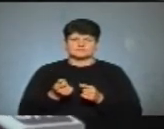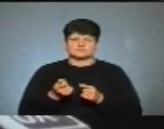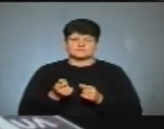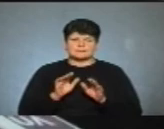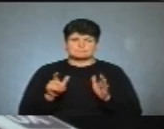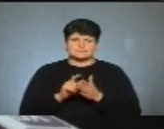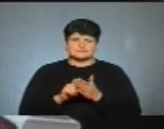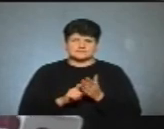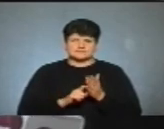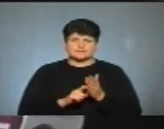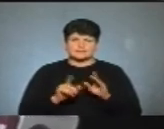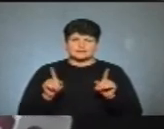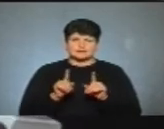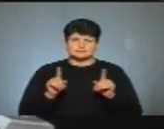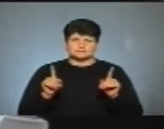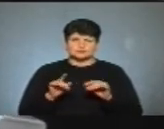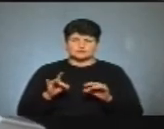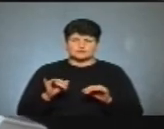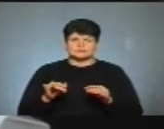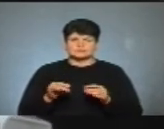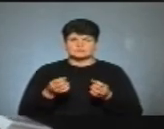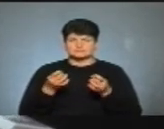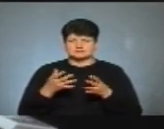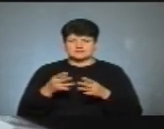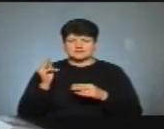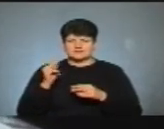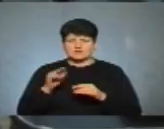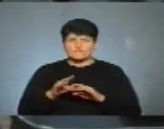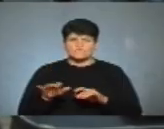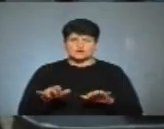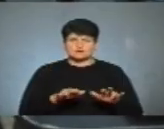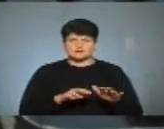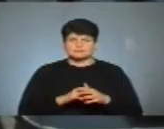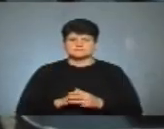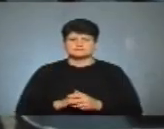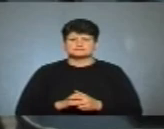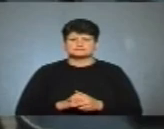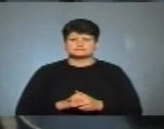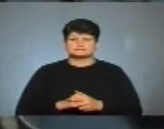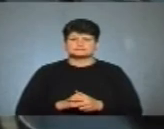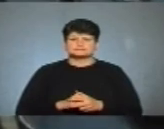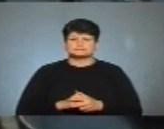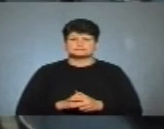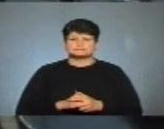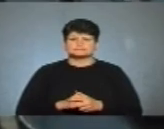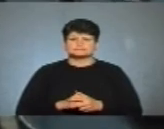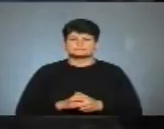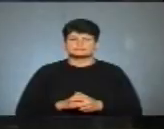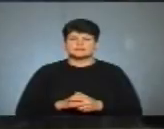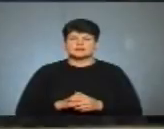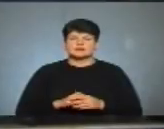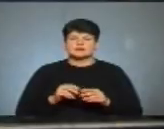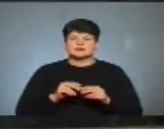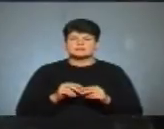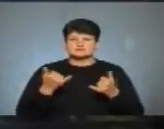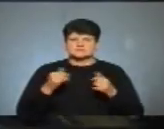пісеньки, під музику рухи, деякі елементарні навики на фортепіано. На фортепіано грає дев